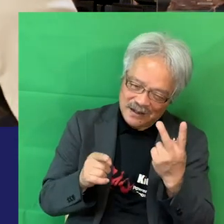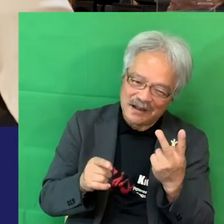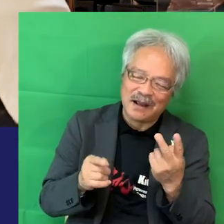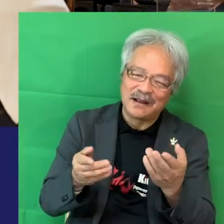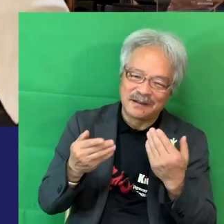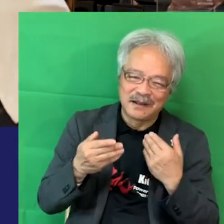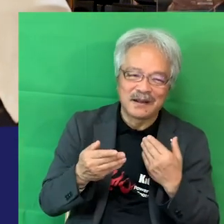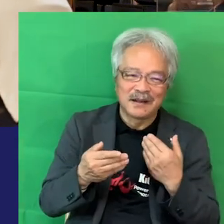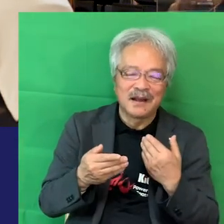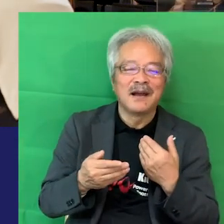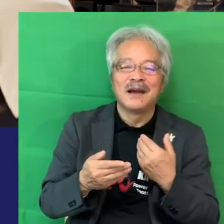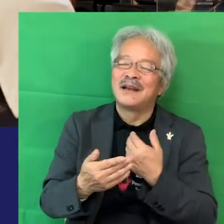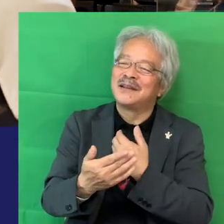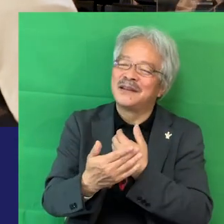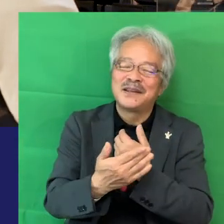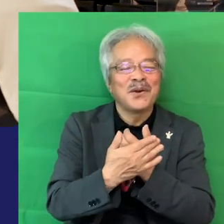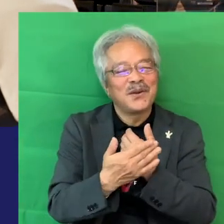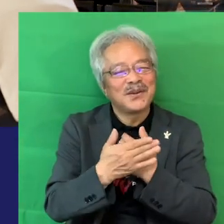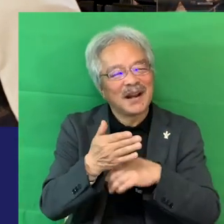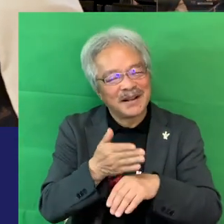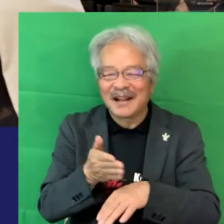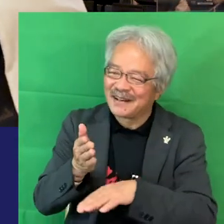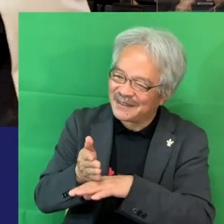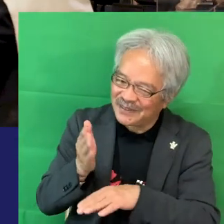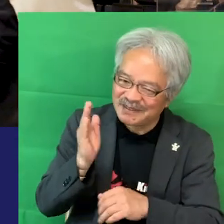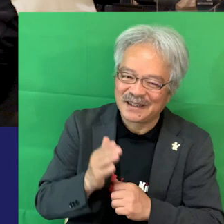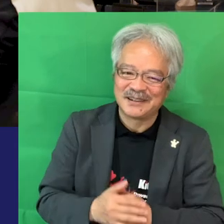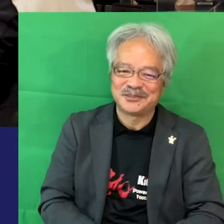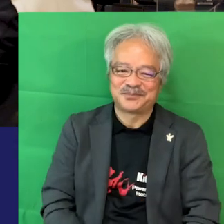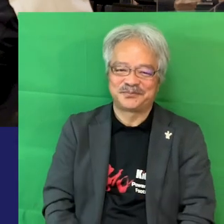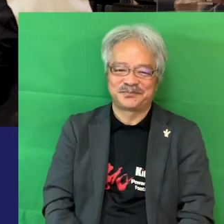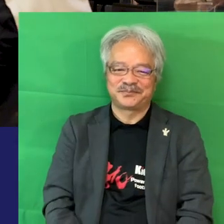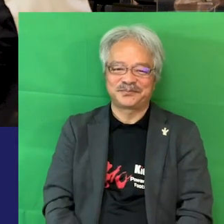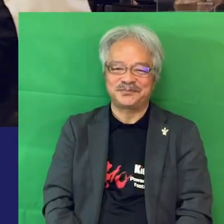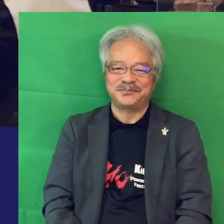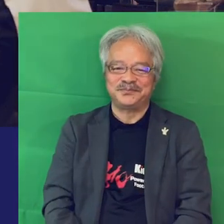力ありがとうございますいやーもちろんでございますたくさんの方にしてほしいです